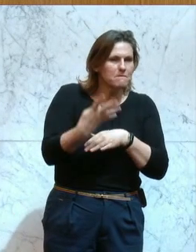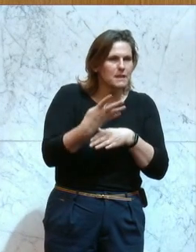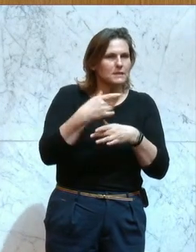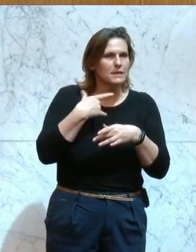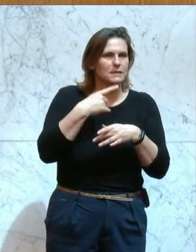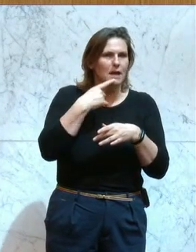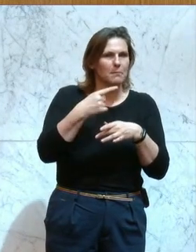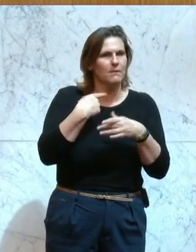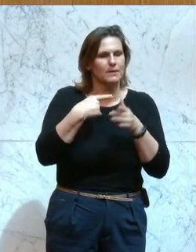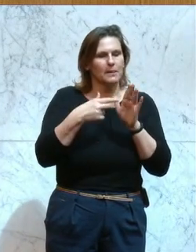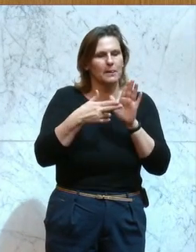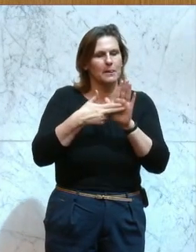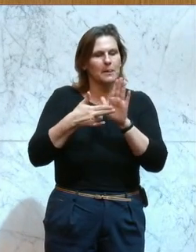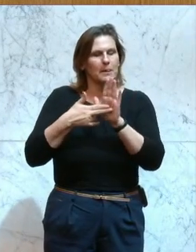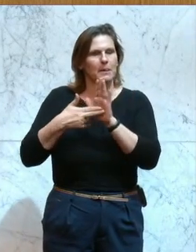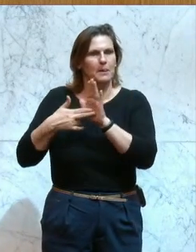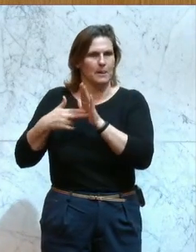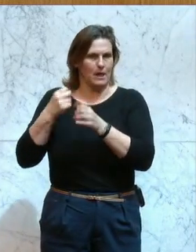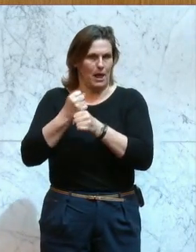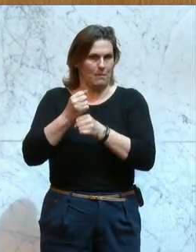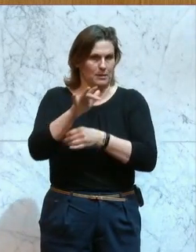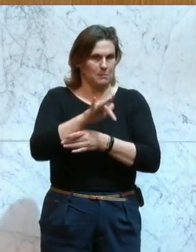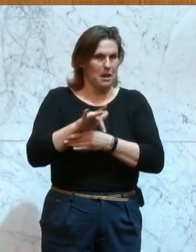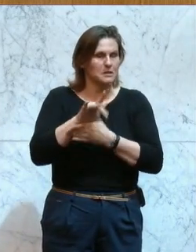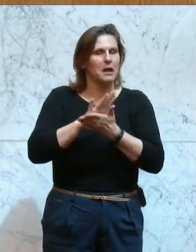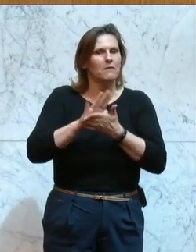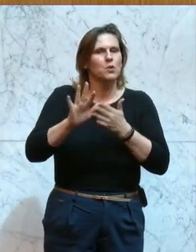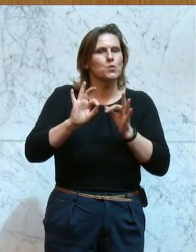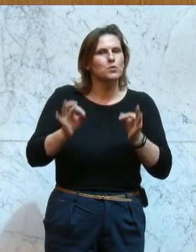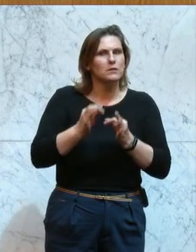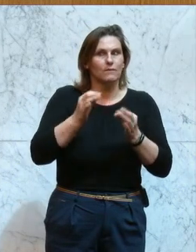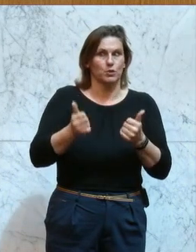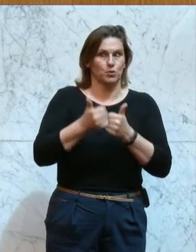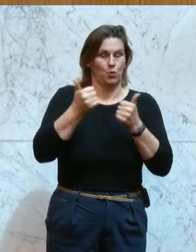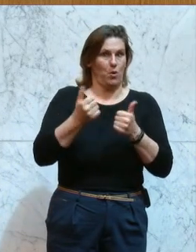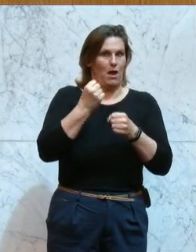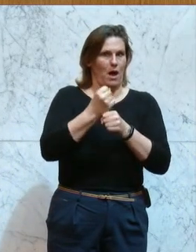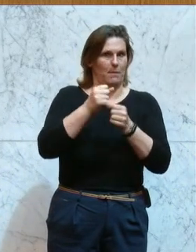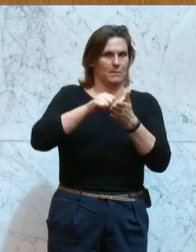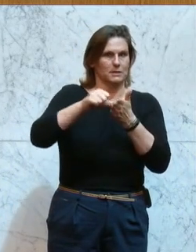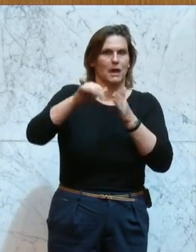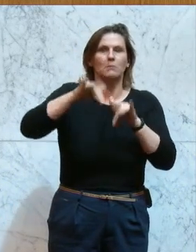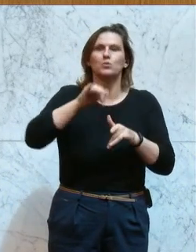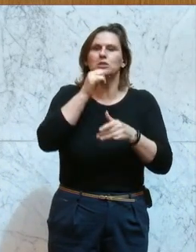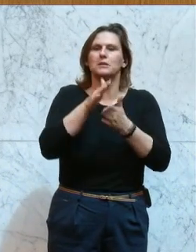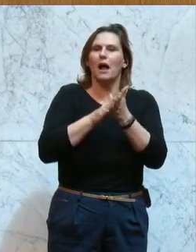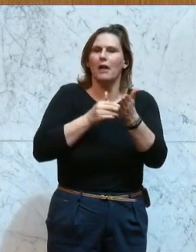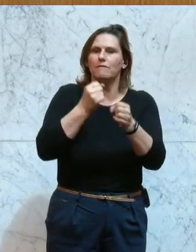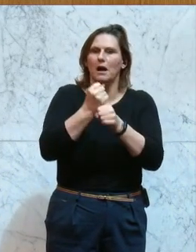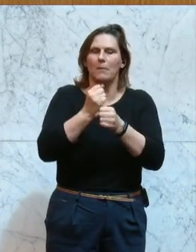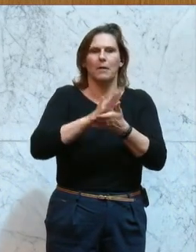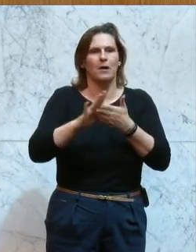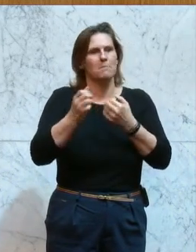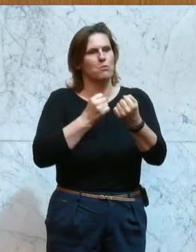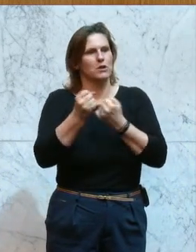Ein Marshall-Posten ist eine ganz geschickte Sache. Man bekommt einen gut dotierten Posten, den man in Wahrheit gar nicht antreten muss, sondern man kann politisch Karriere machen.